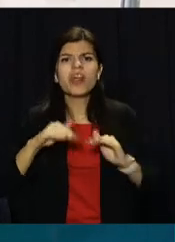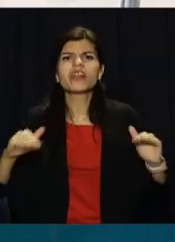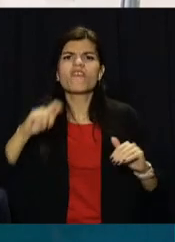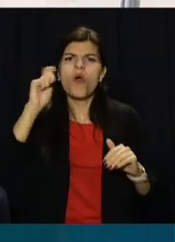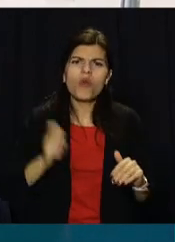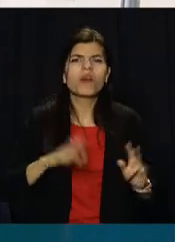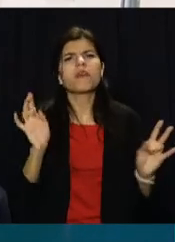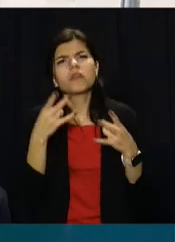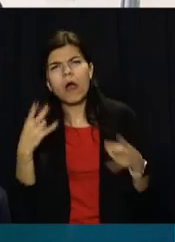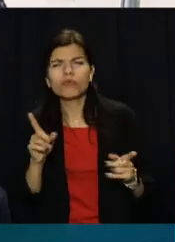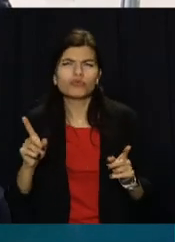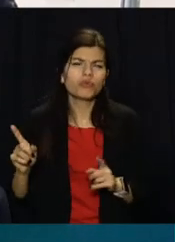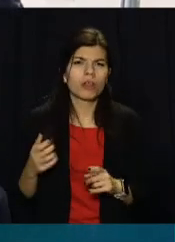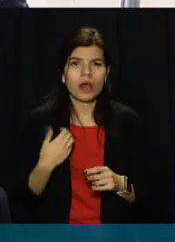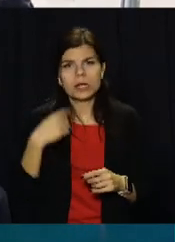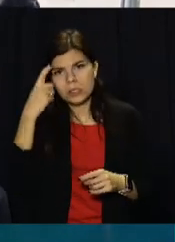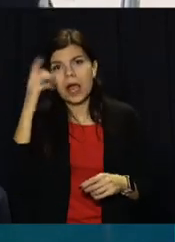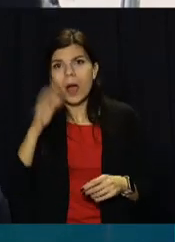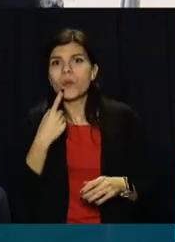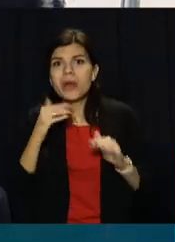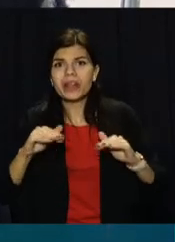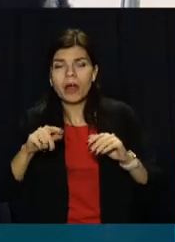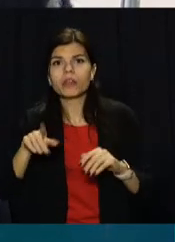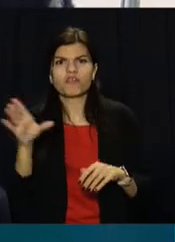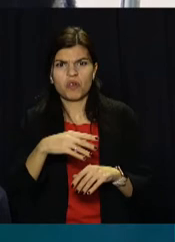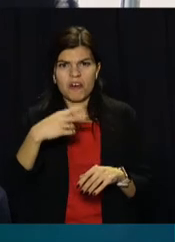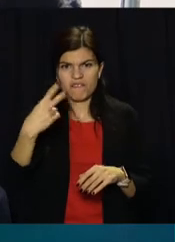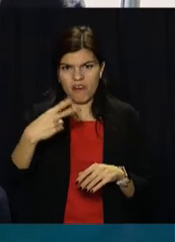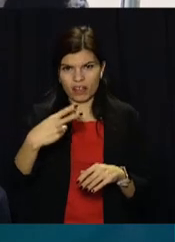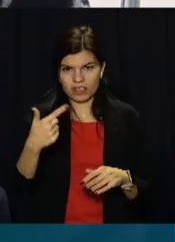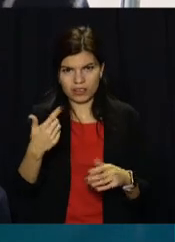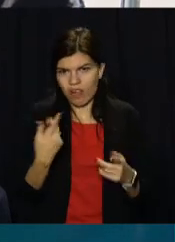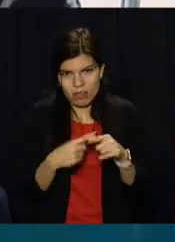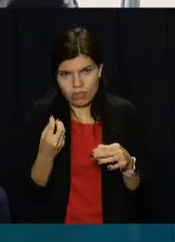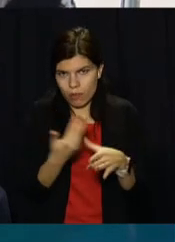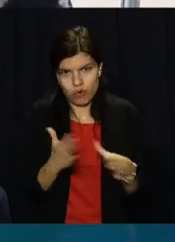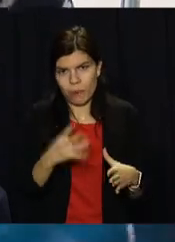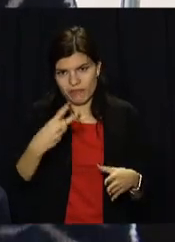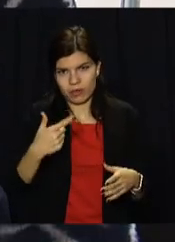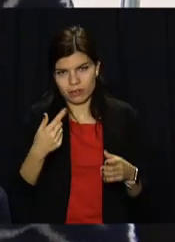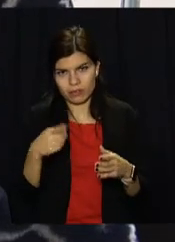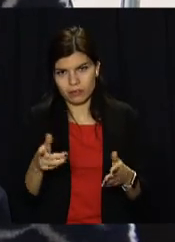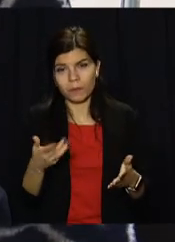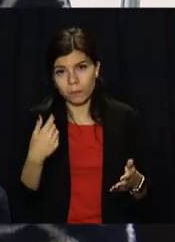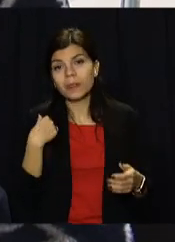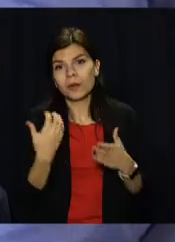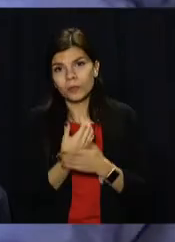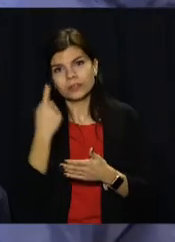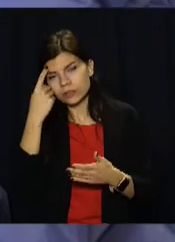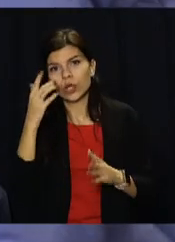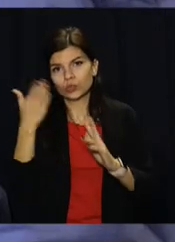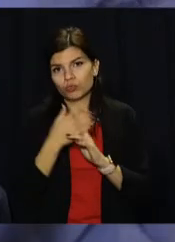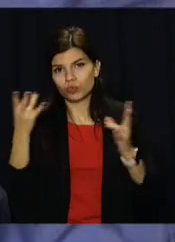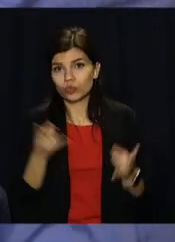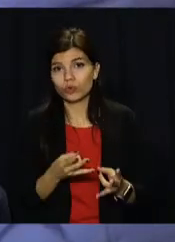не треба буде. Я спробувала оформити діті війни, а там всього 20 рублів – це ж не допомога. Тому я прийшла, знову до субсидії. Так